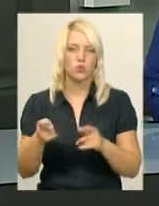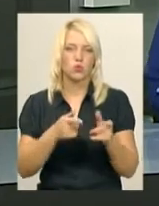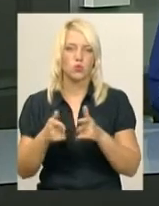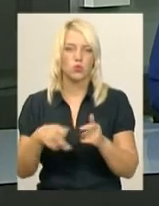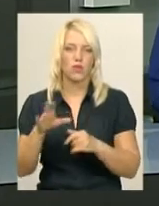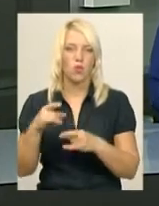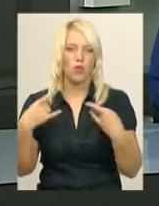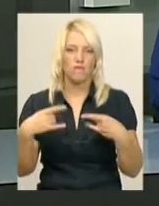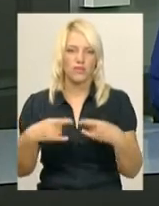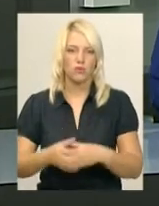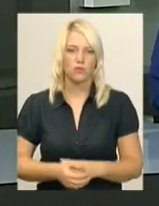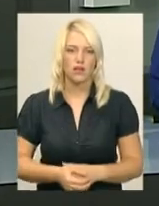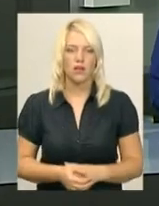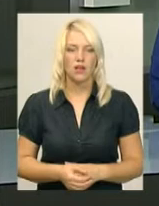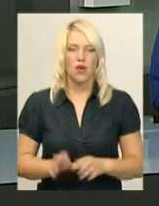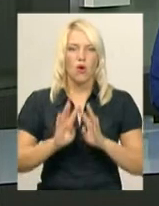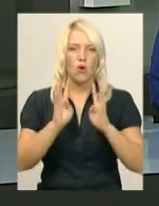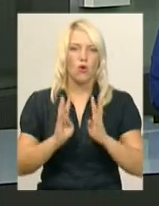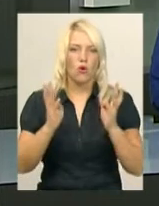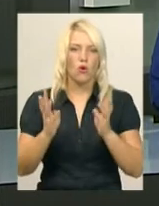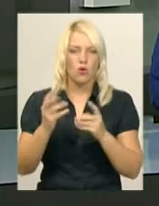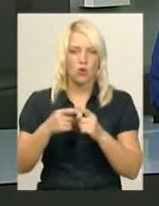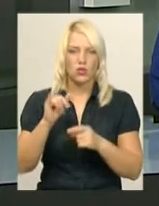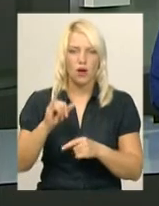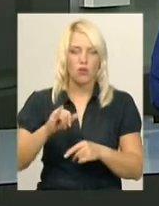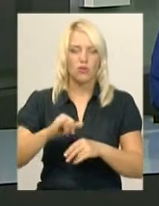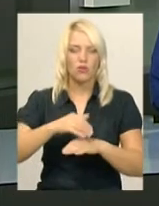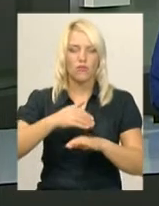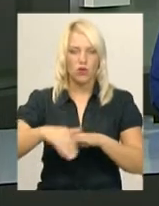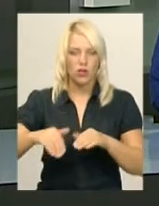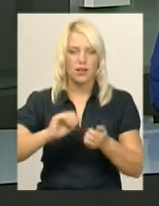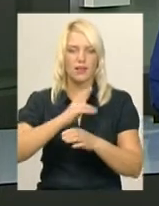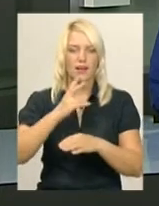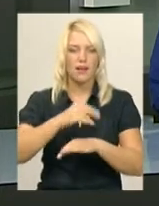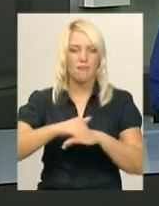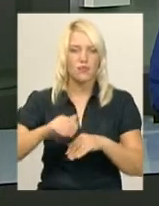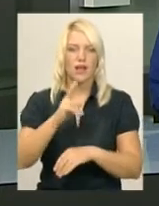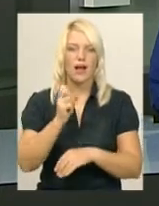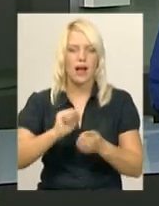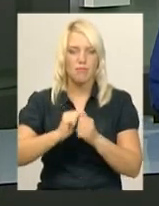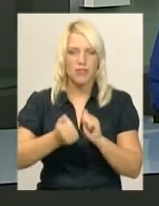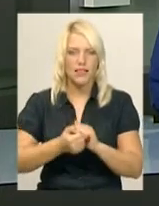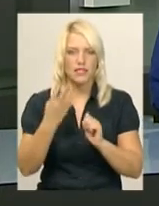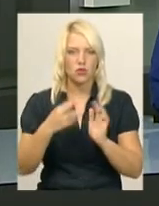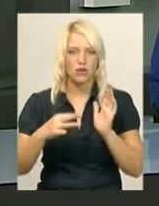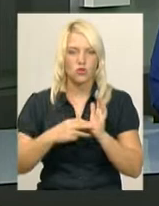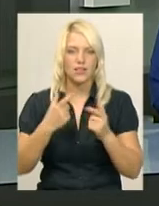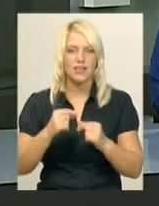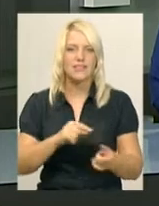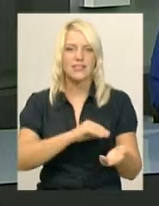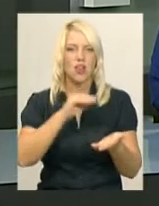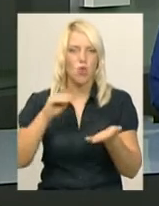ефіру. Огорожа в дворі Хмельницького будинку на Кам'янецькій, 48, де встановлений єдиний в області пам'ятник барону